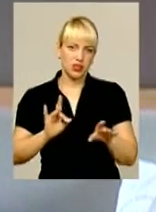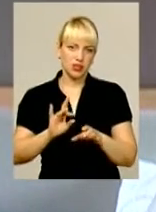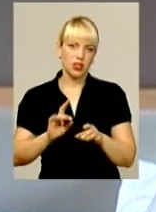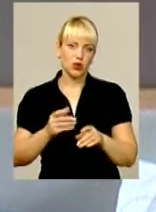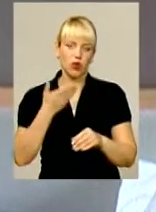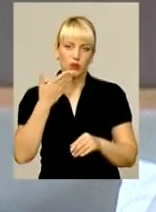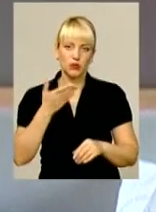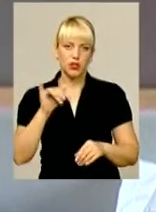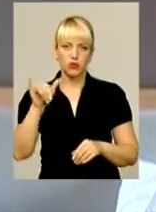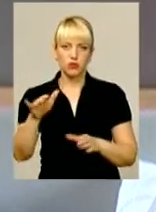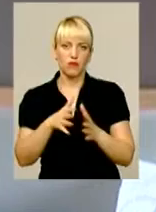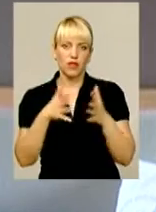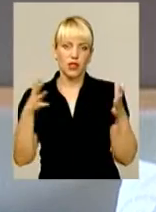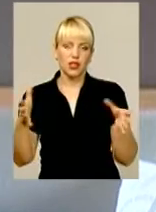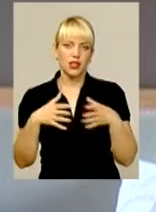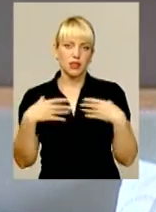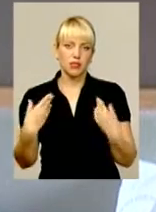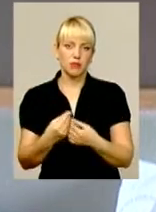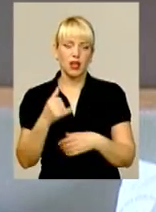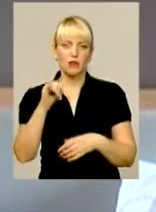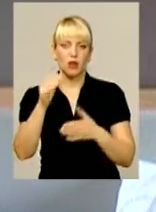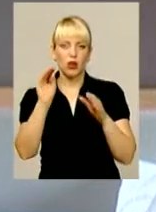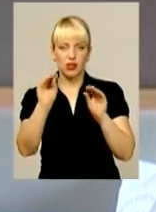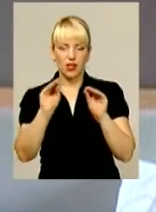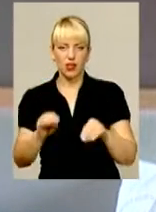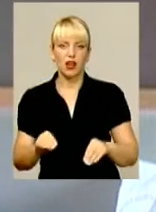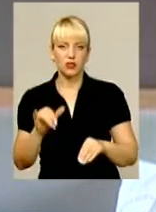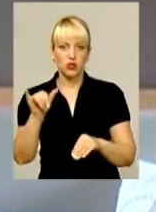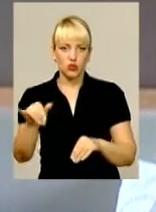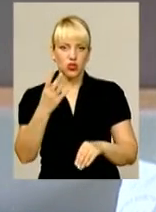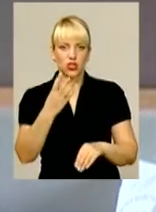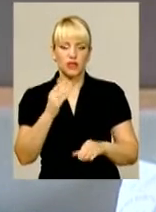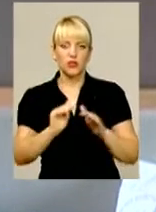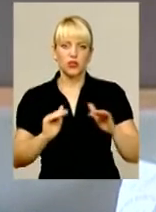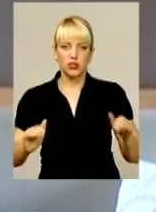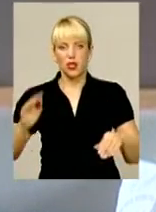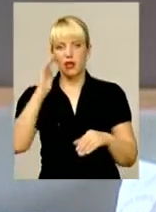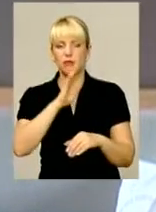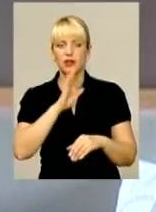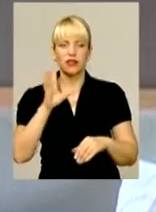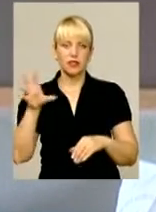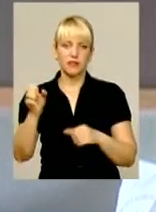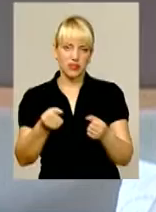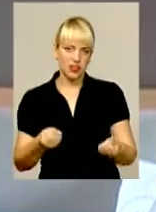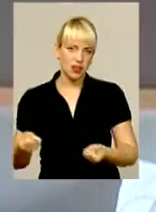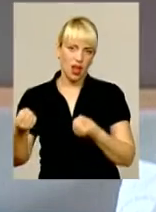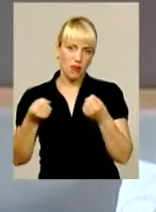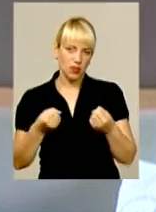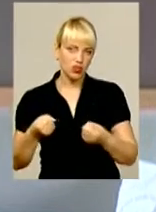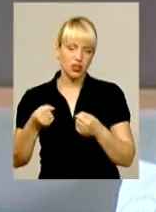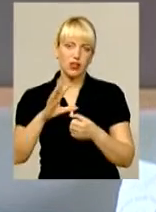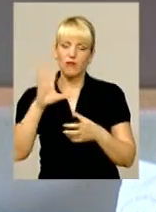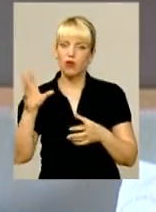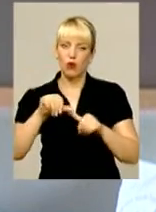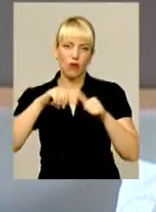в нього велика родина. Дійсно, по декларації в нього четверо дітей, він каже, що батьки. Тобто вони їздять всі на машинах, але вони на ньому оформлені.